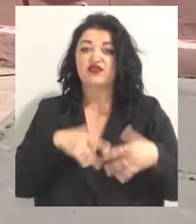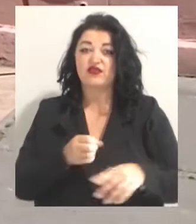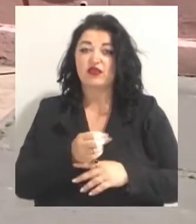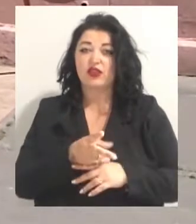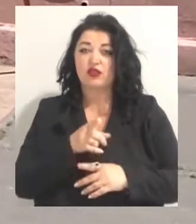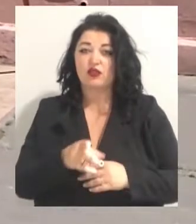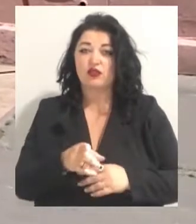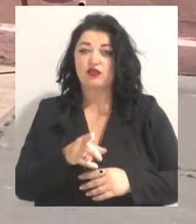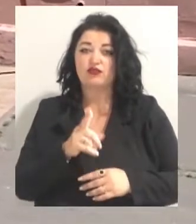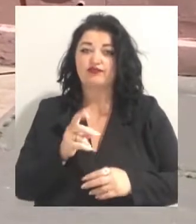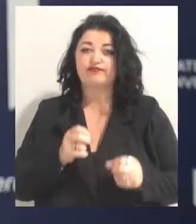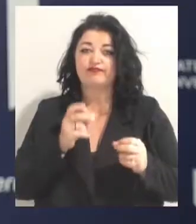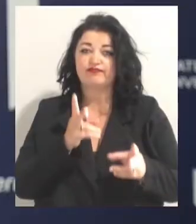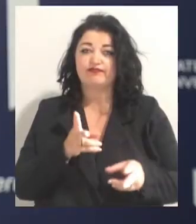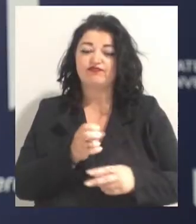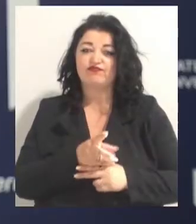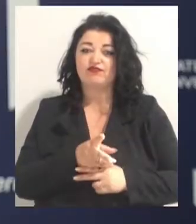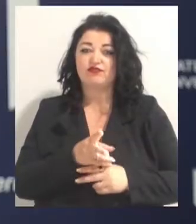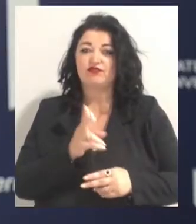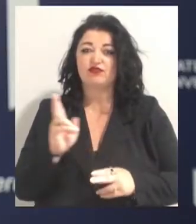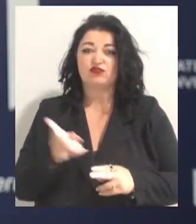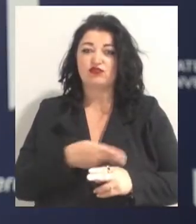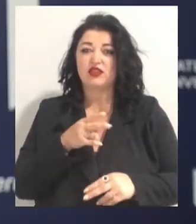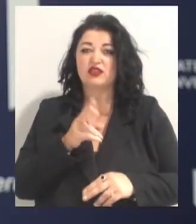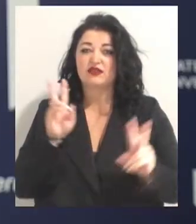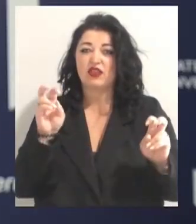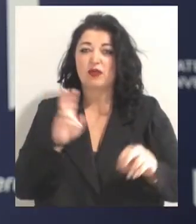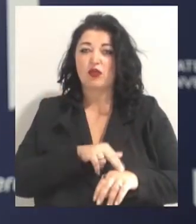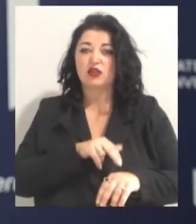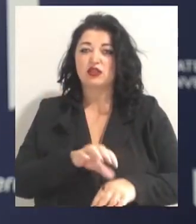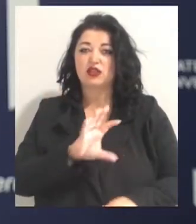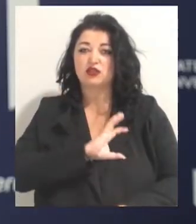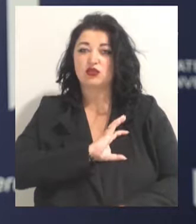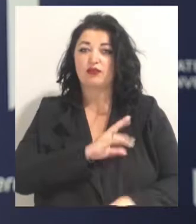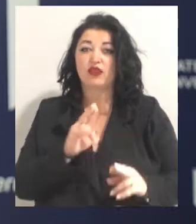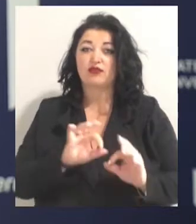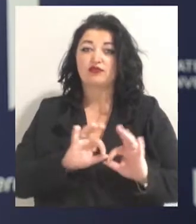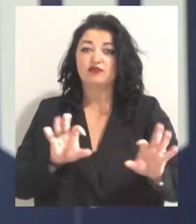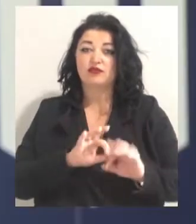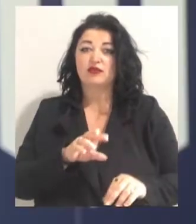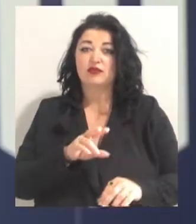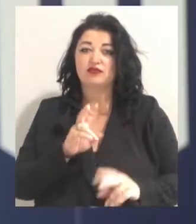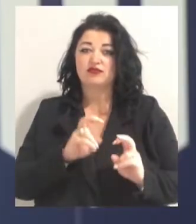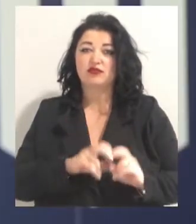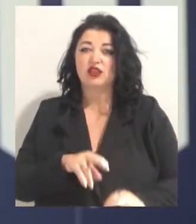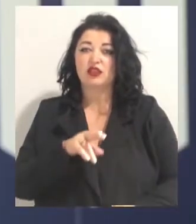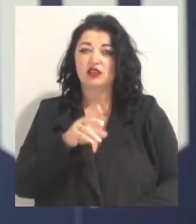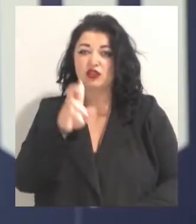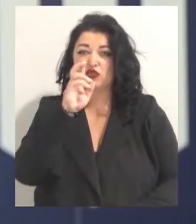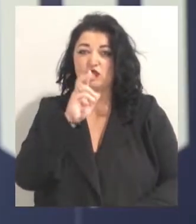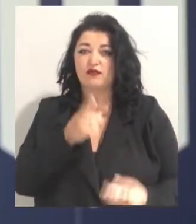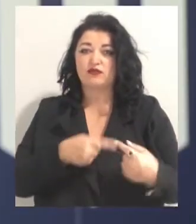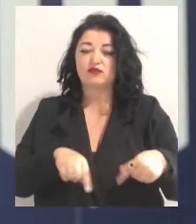дискримінацію звання поліцейського. Як розповіла спікерка Державного бюро розслідувань Ольга Чеканова, впідозрюваний познайомився з